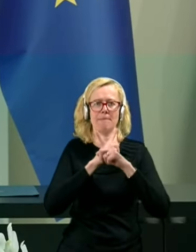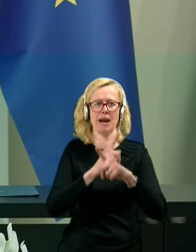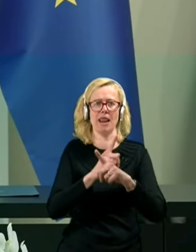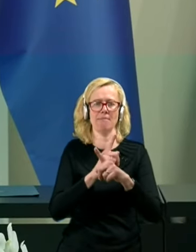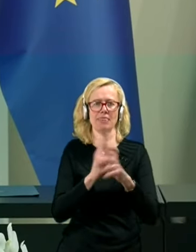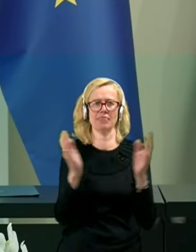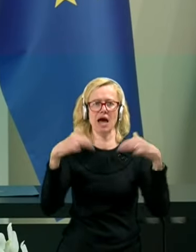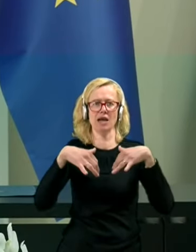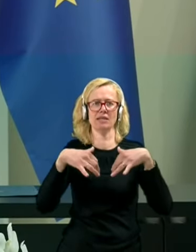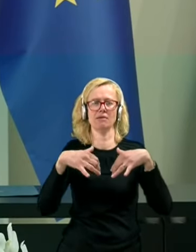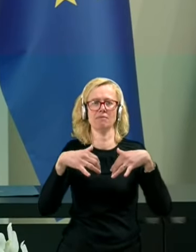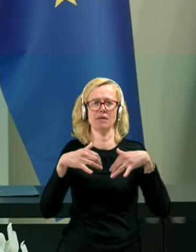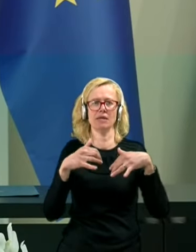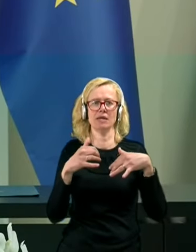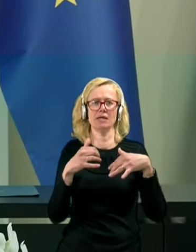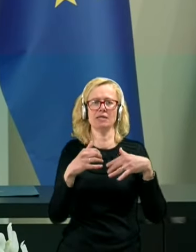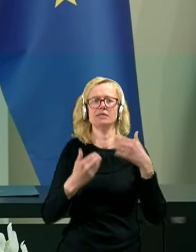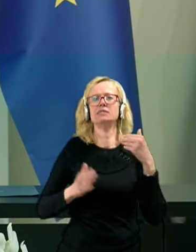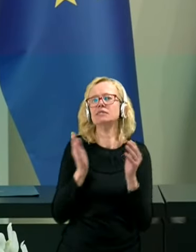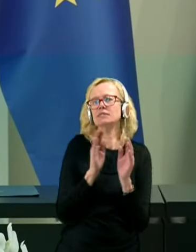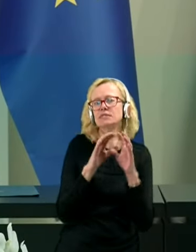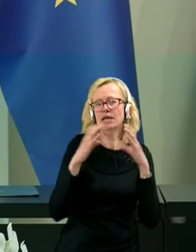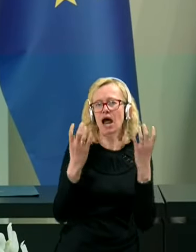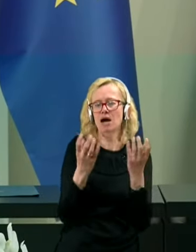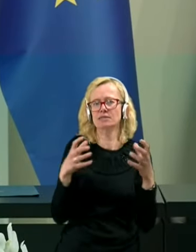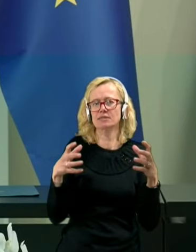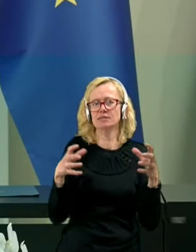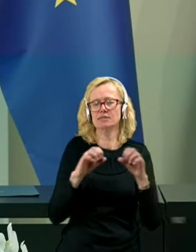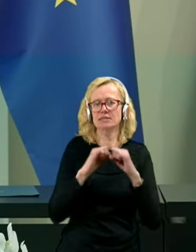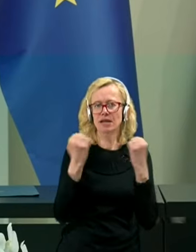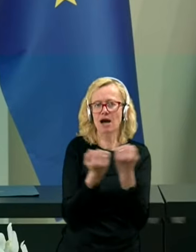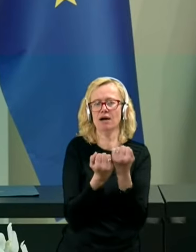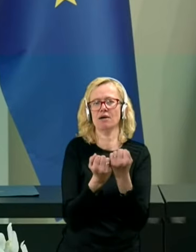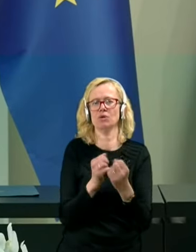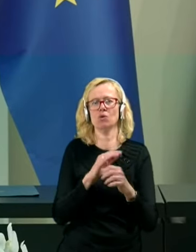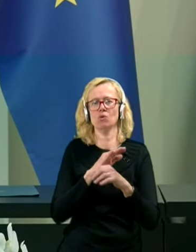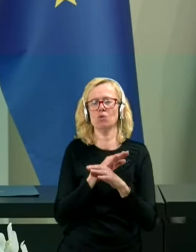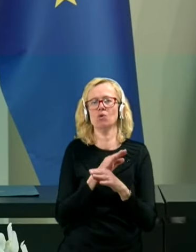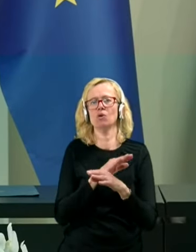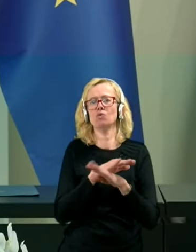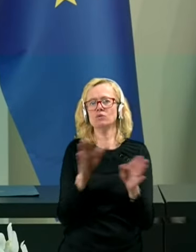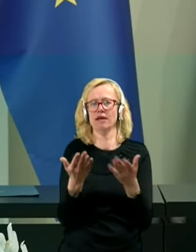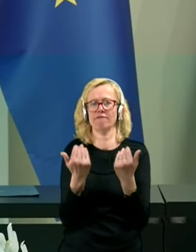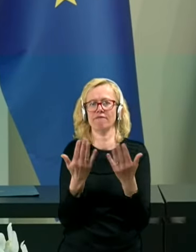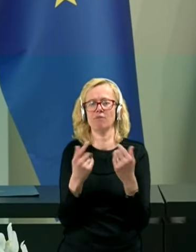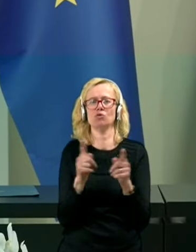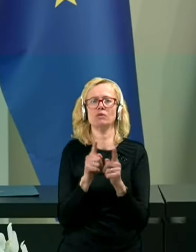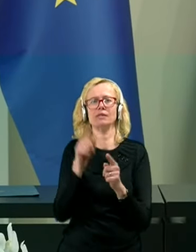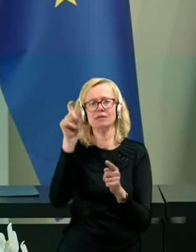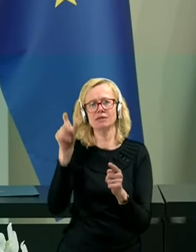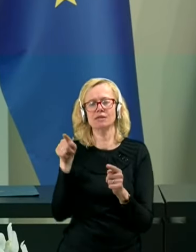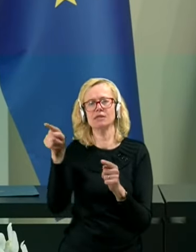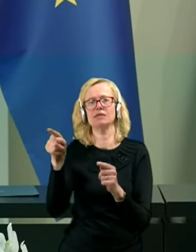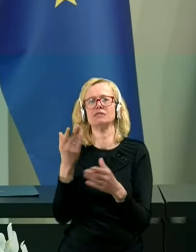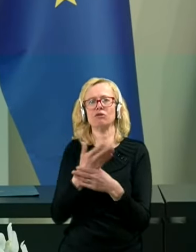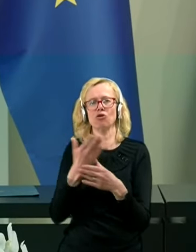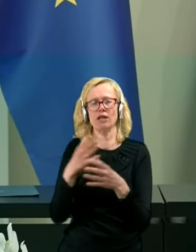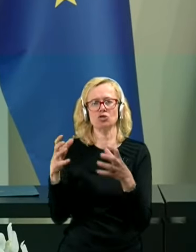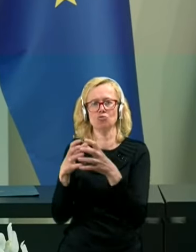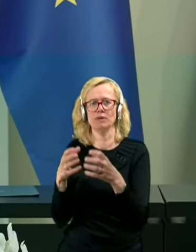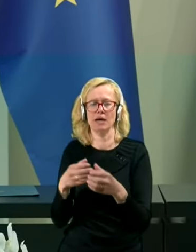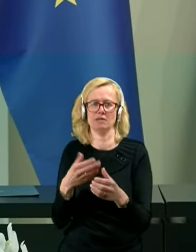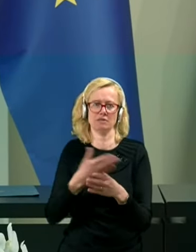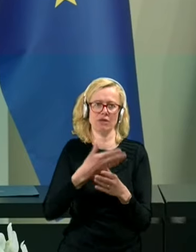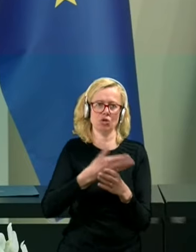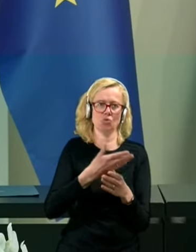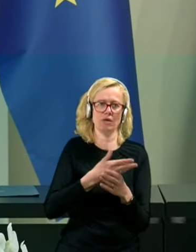vse so vabljene, vabljene tudi celotna strokovna skupina, ki svetuje ministerstvo za zdravje. Vlada bo